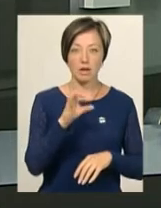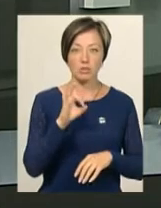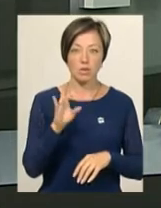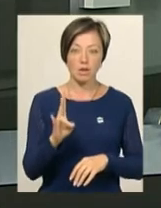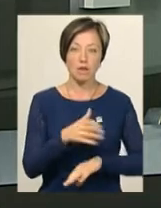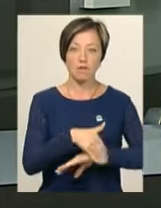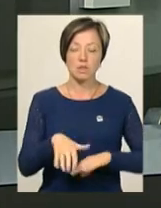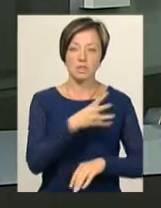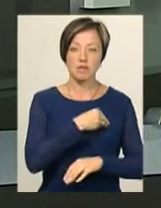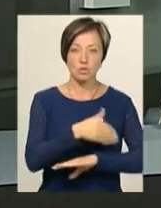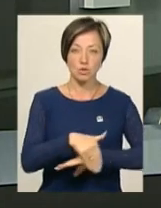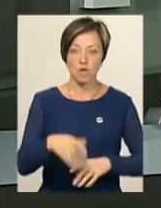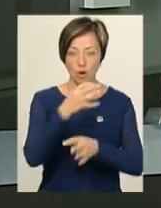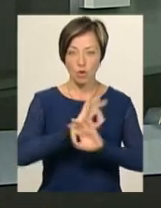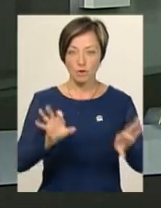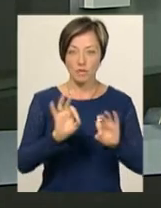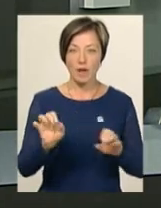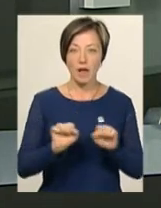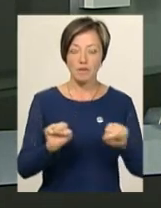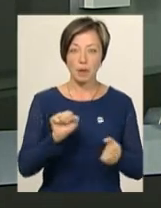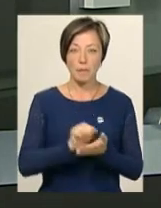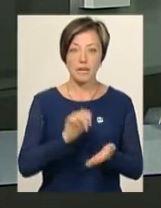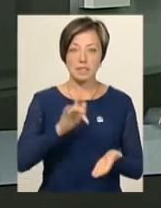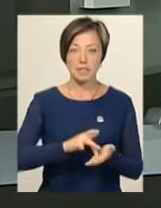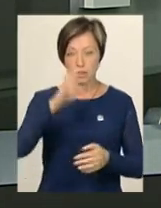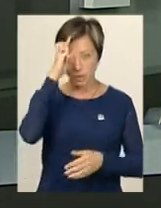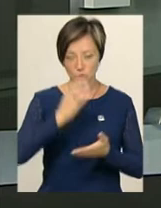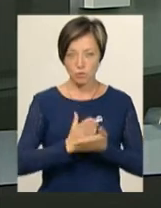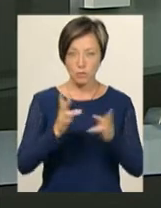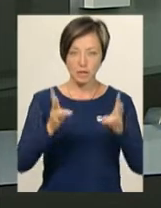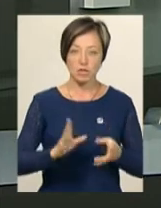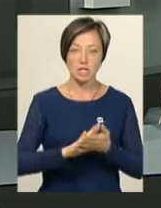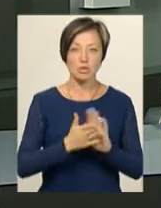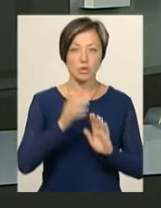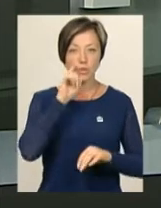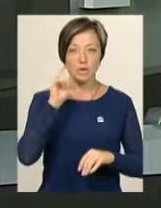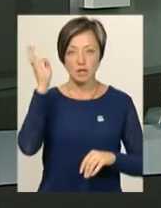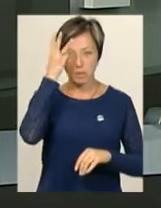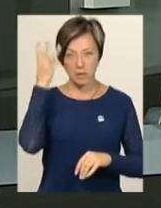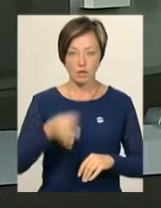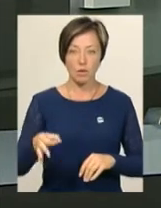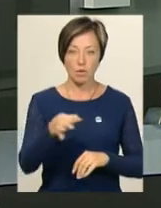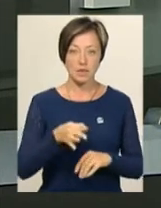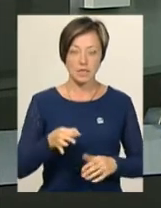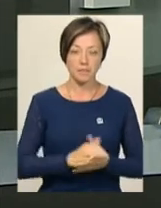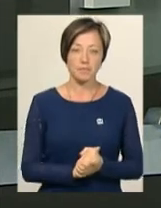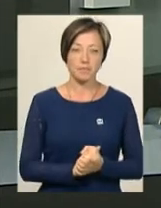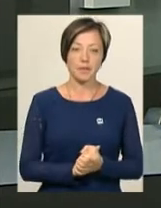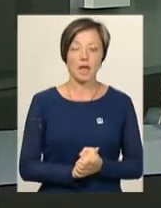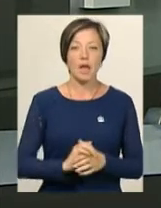Львівське шосе, розповів керівник прес-центру Державної служби надзвичайних ситуацій України Хмельницької області Андрій Козак.